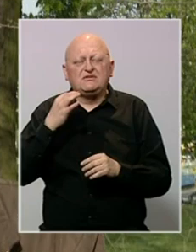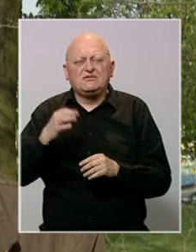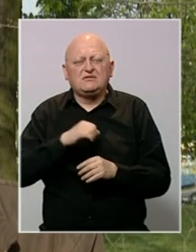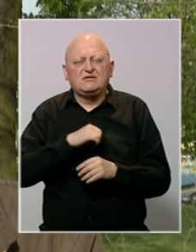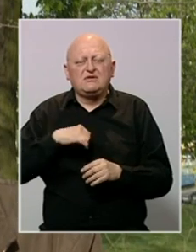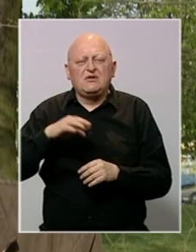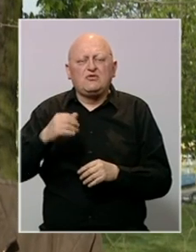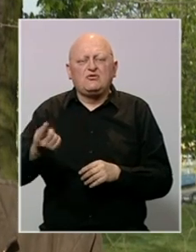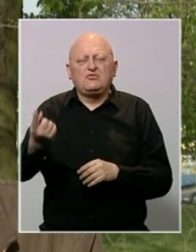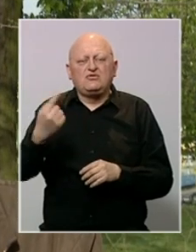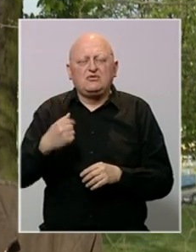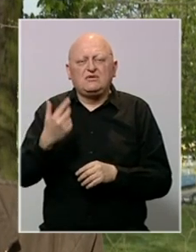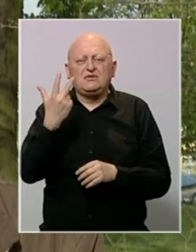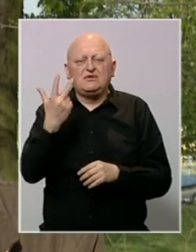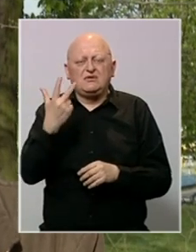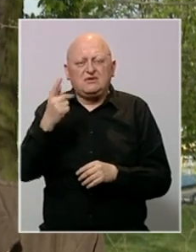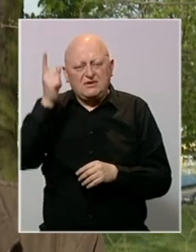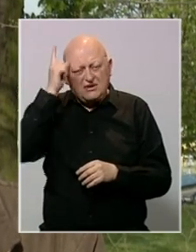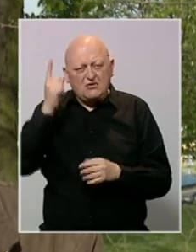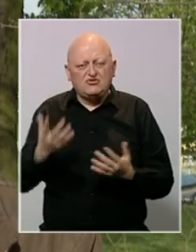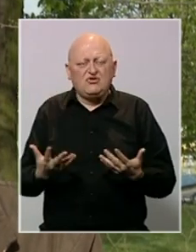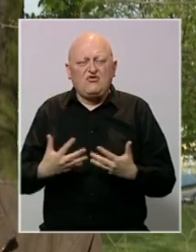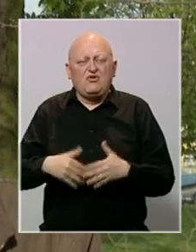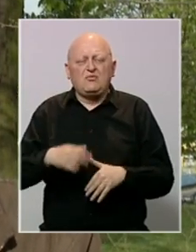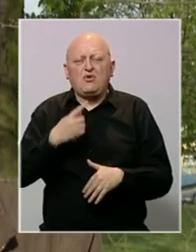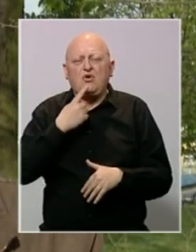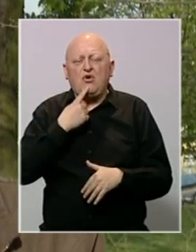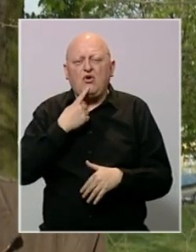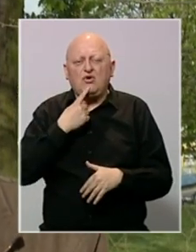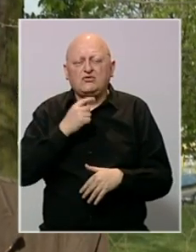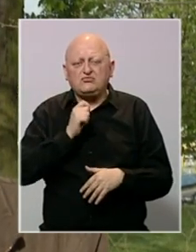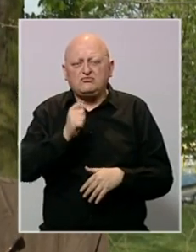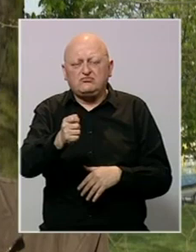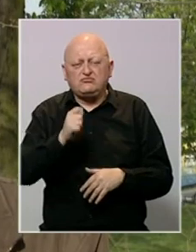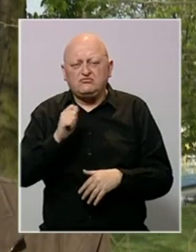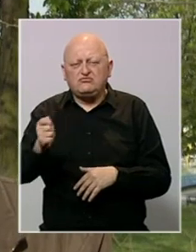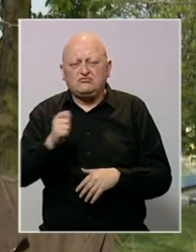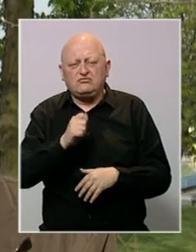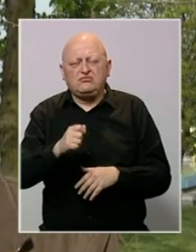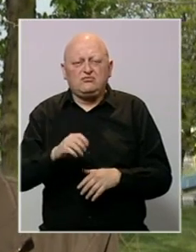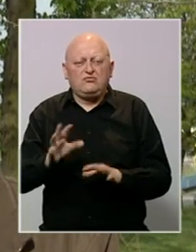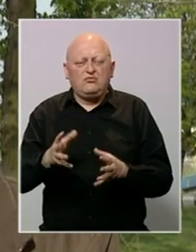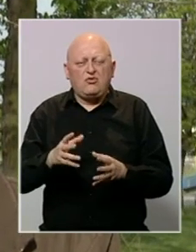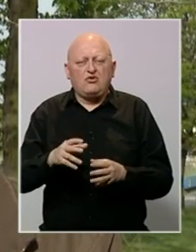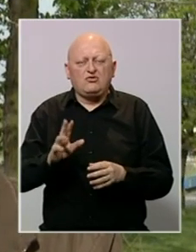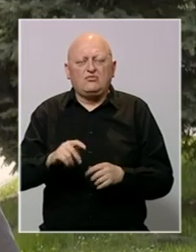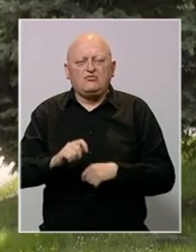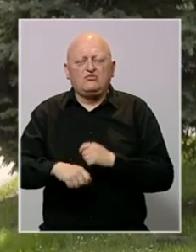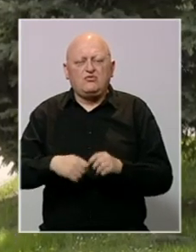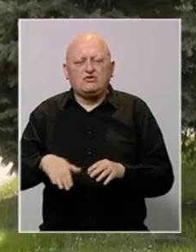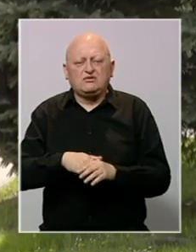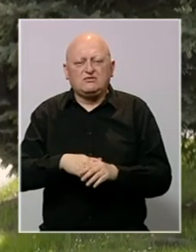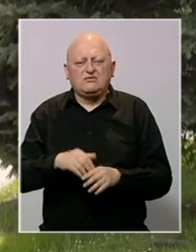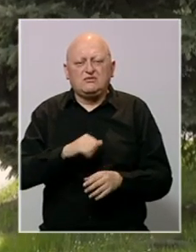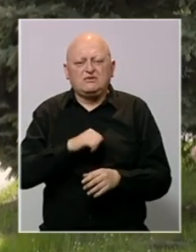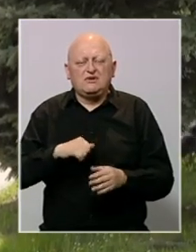samoj Tuzli doći neke tri njemačke firme koje će intervjusati potencijalne uposlenike. Iz